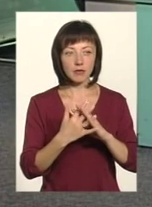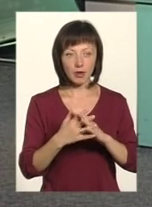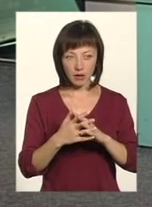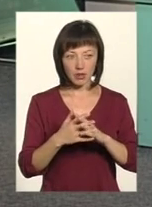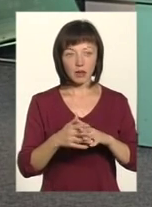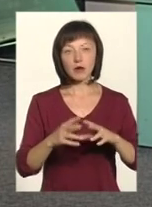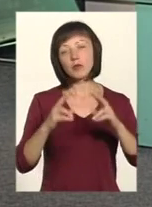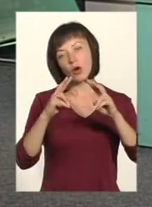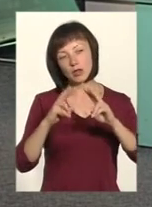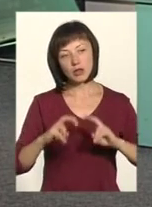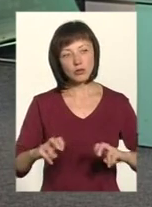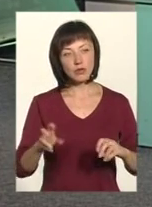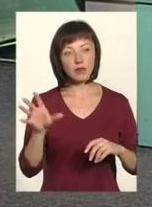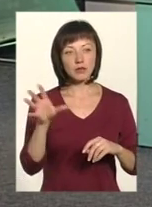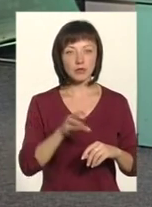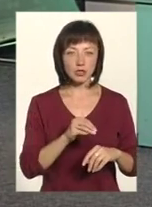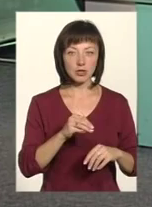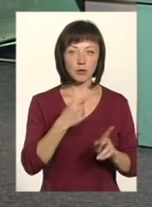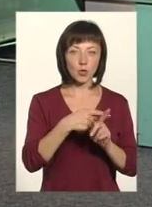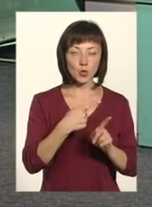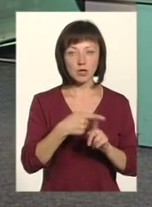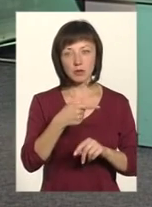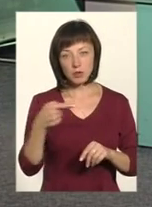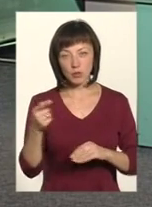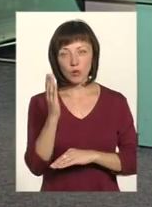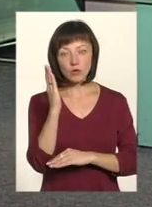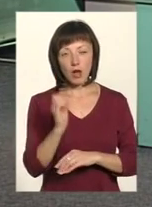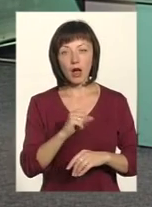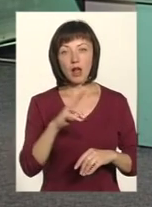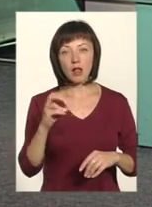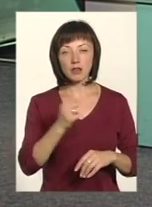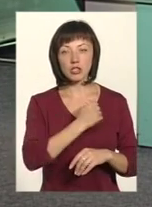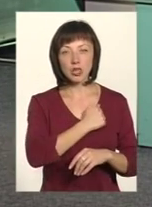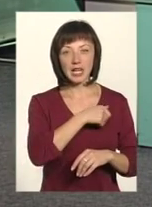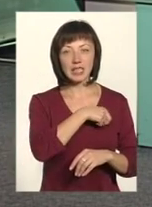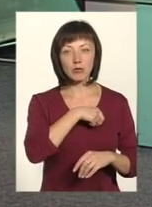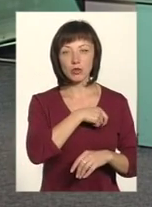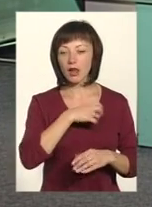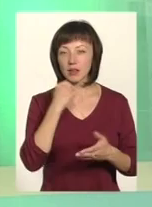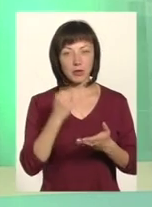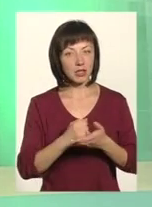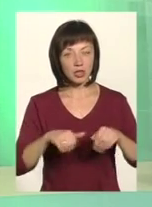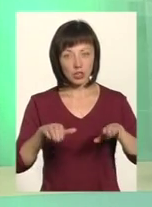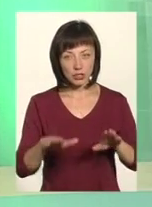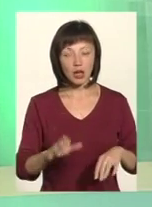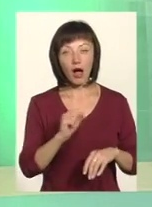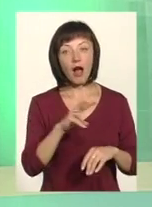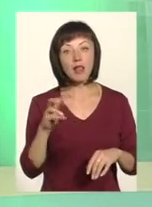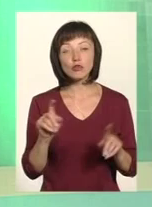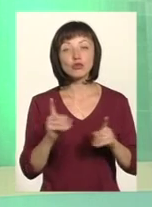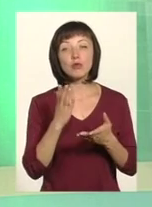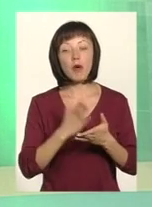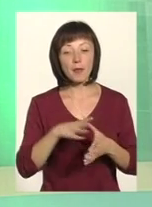проаналізувавши всі за і проти, вони одноголосно проголосували, але на превеликий жаль депутати не прийняли рішення. Але, що ми маємо на